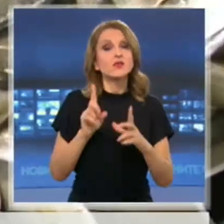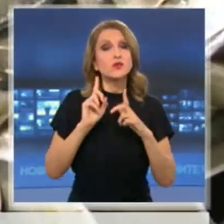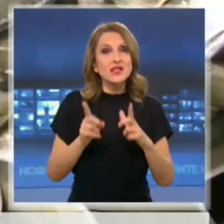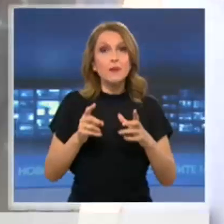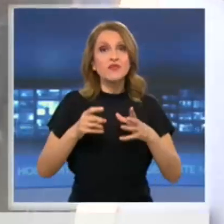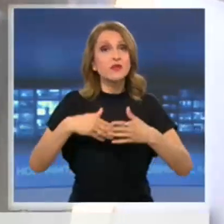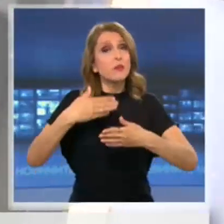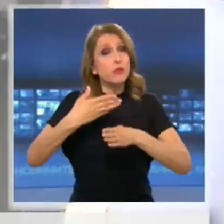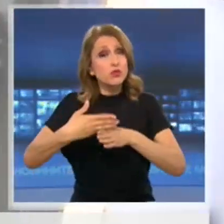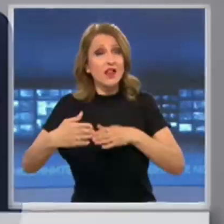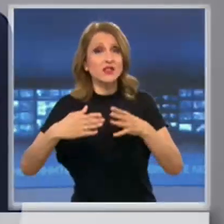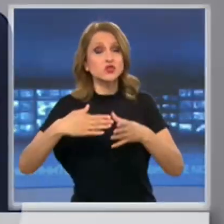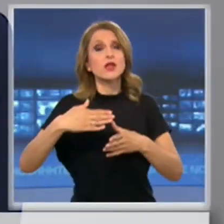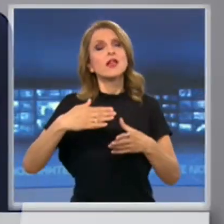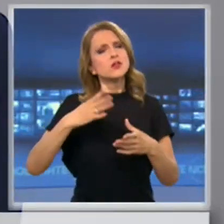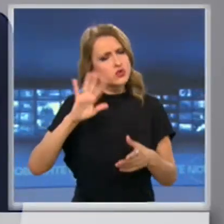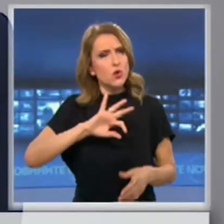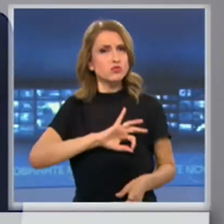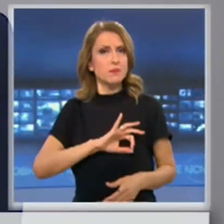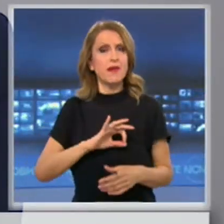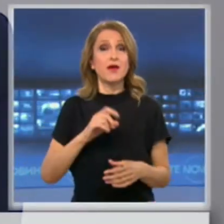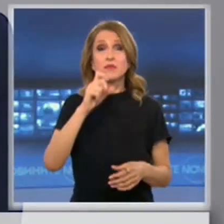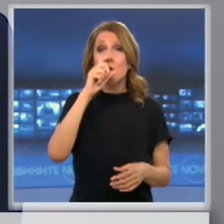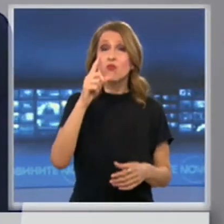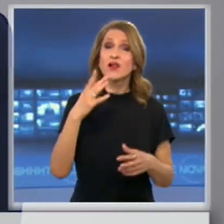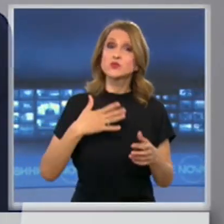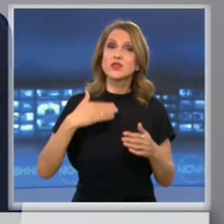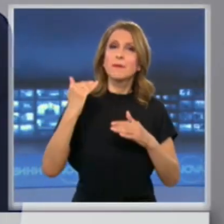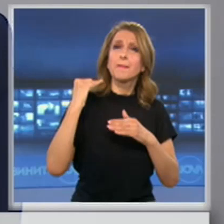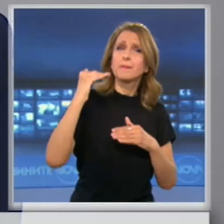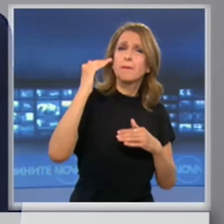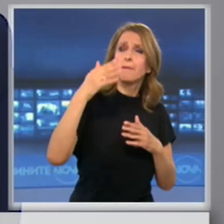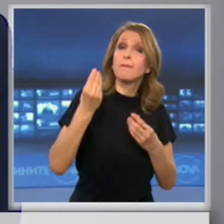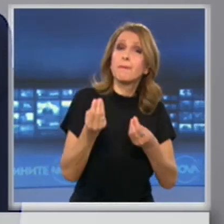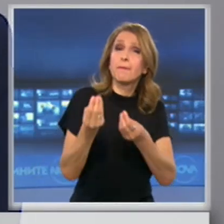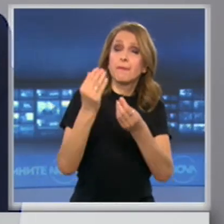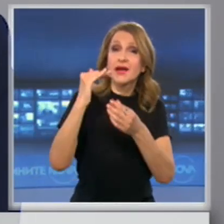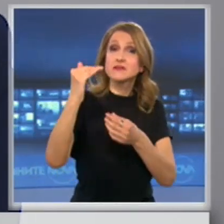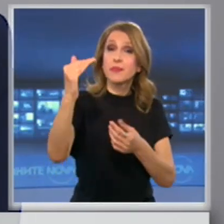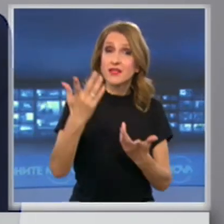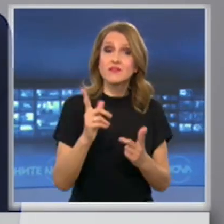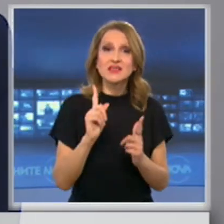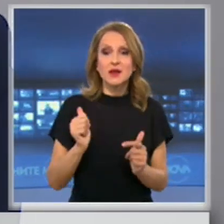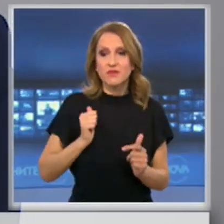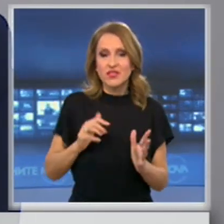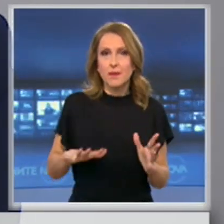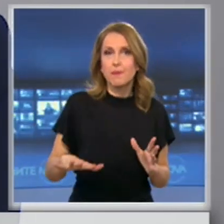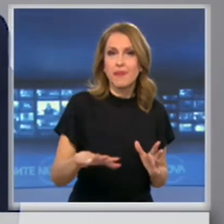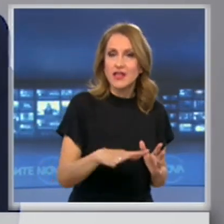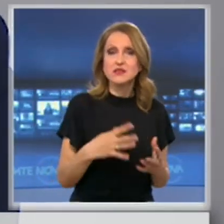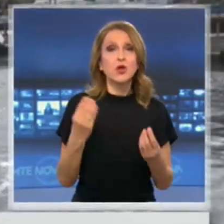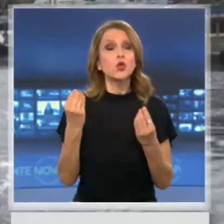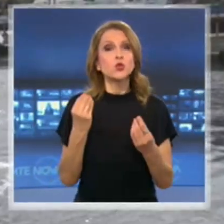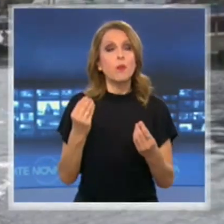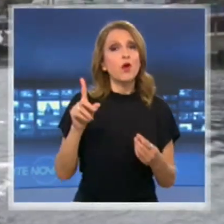преодолеем спадовете. Важно е да има перспектива. За да има перспектива, трябва да има опазване, съхранение, добро управление на